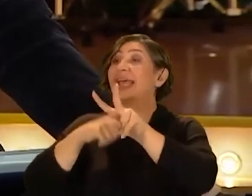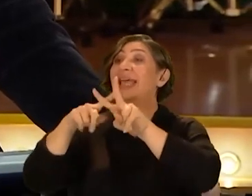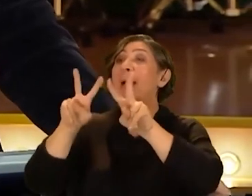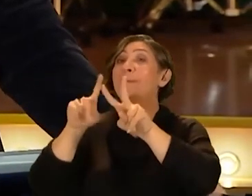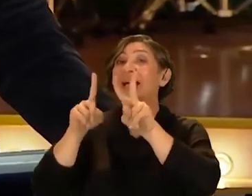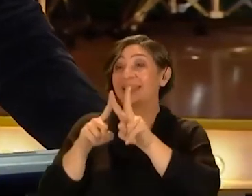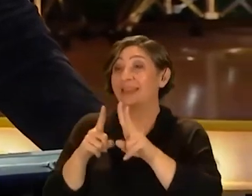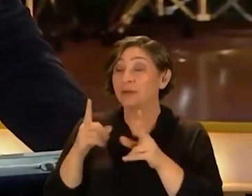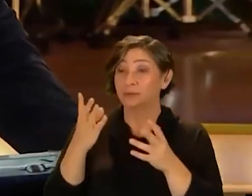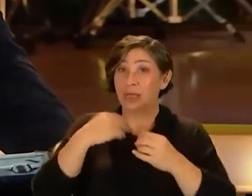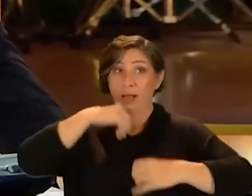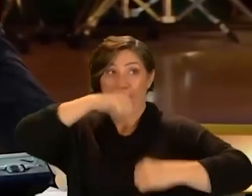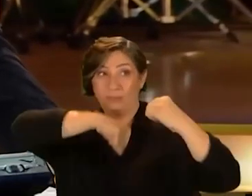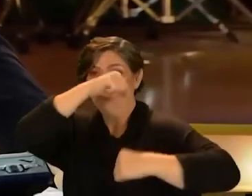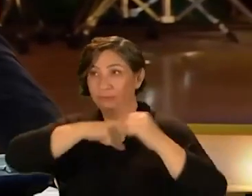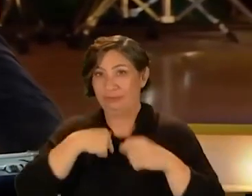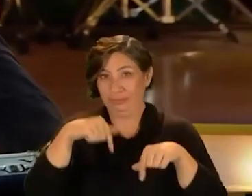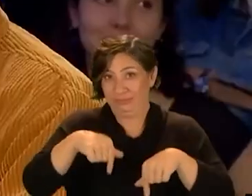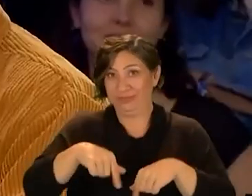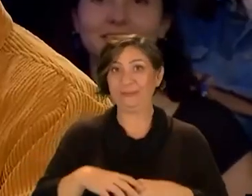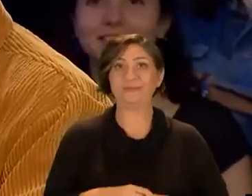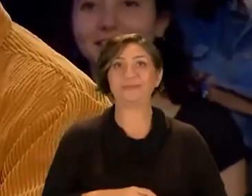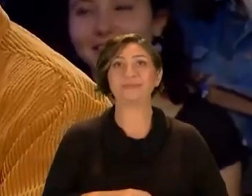mesela Can Yaman ile kapışıyoruz